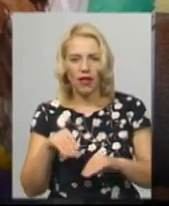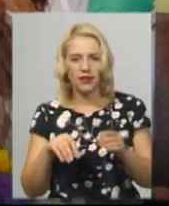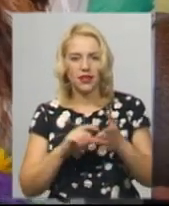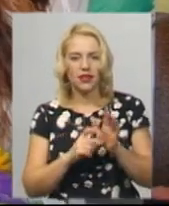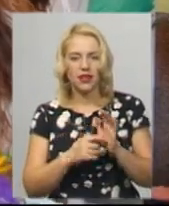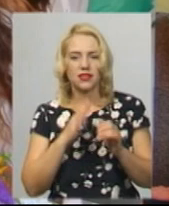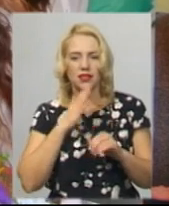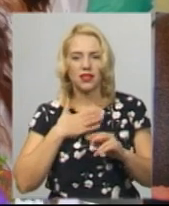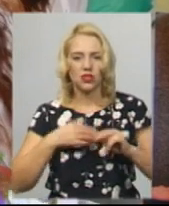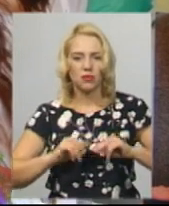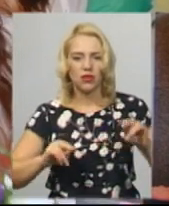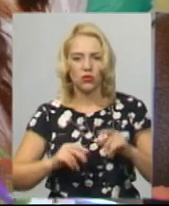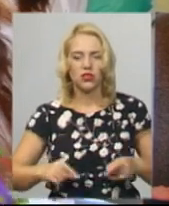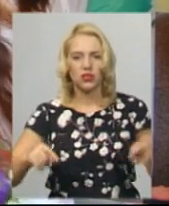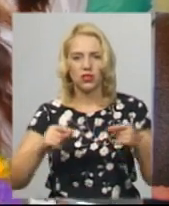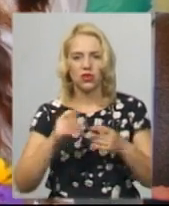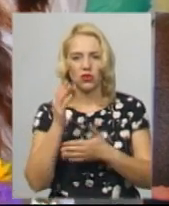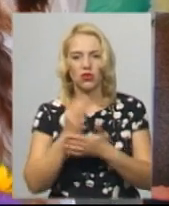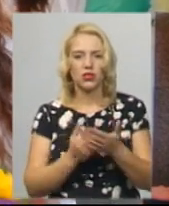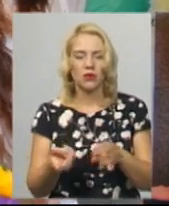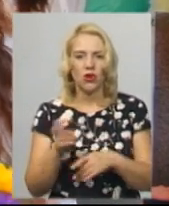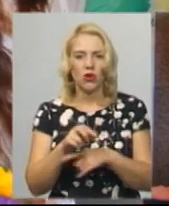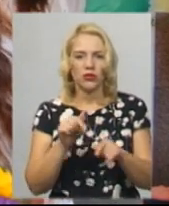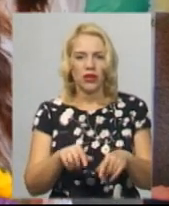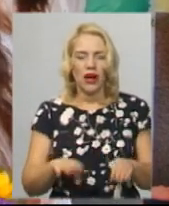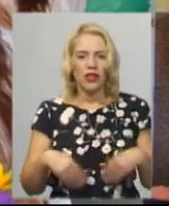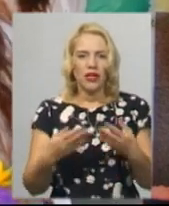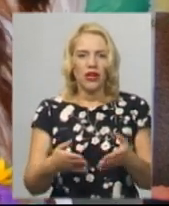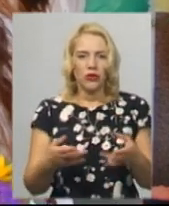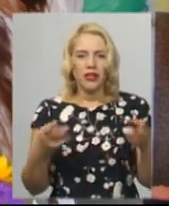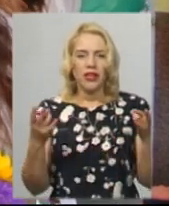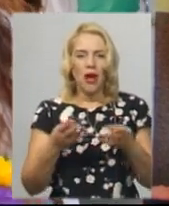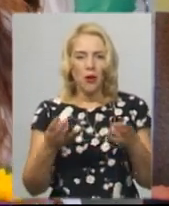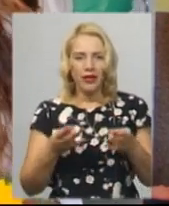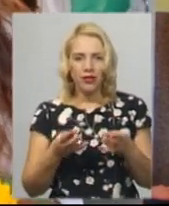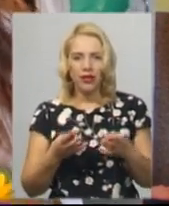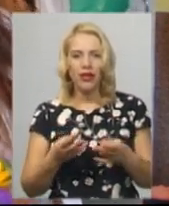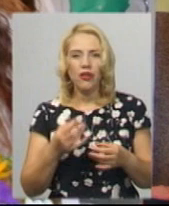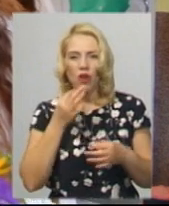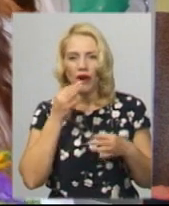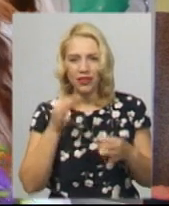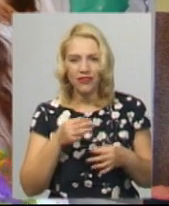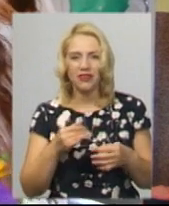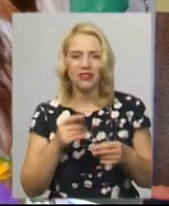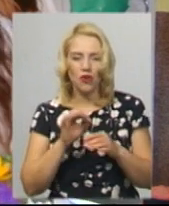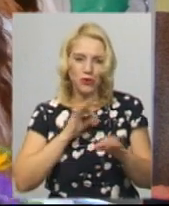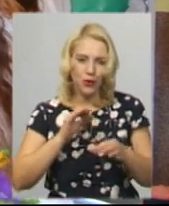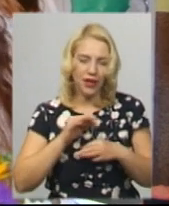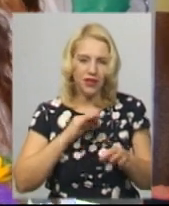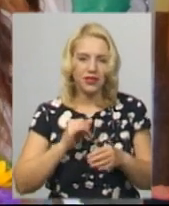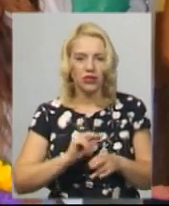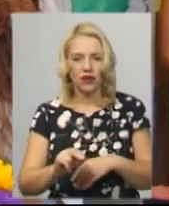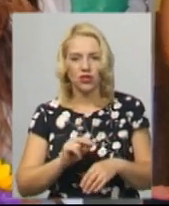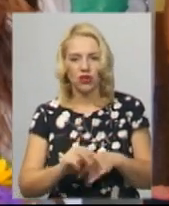наші педагоги, згідно з розкладом, приходять сюди і надають необхідний досвід, консультації,